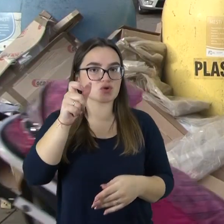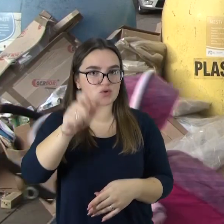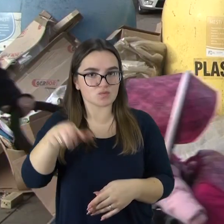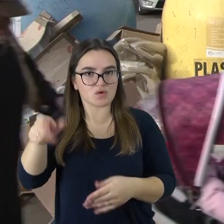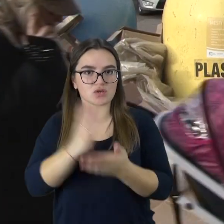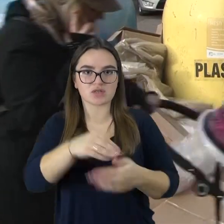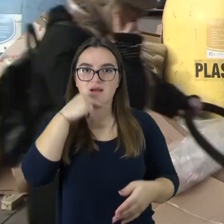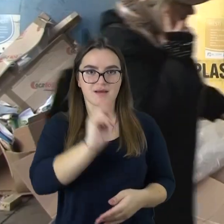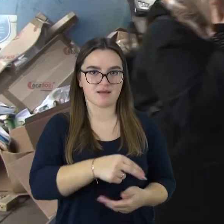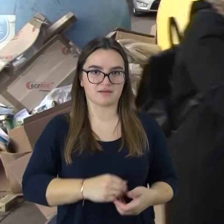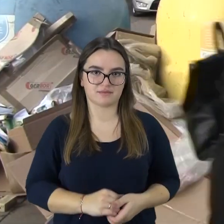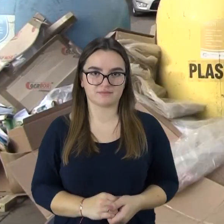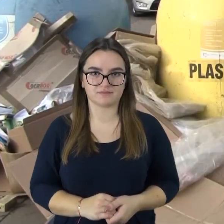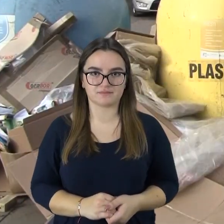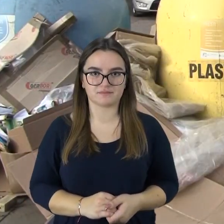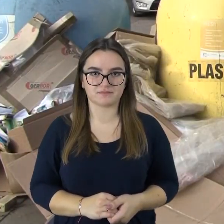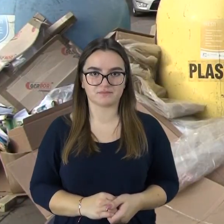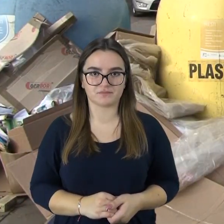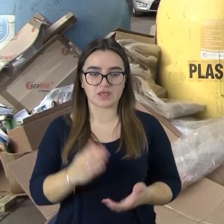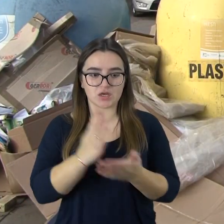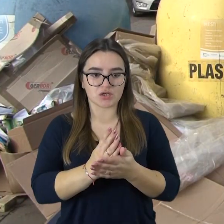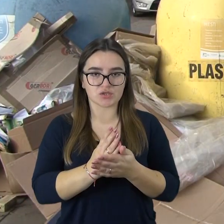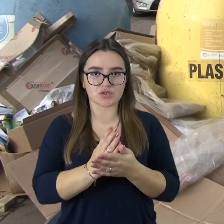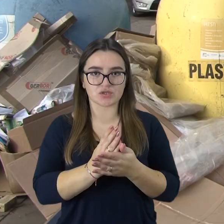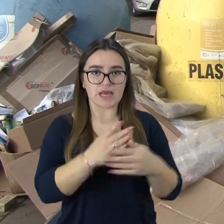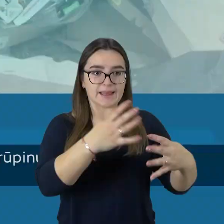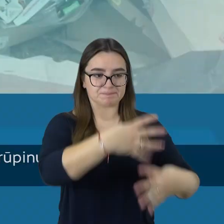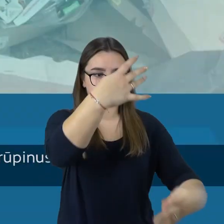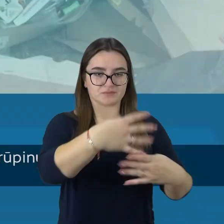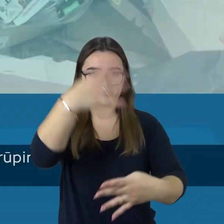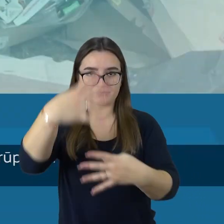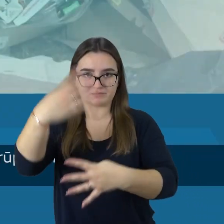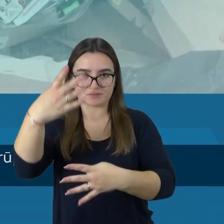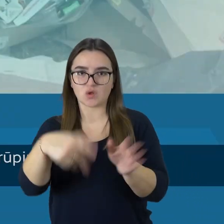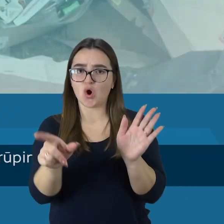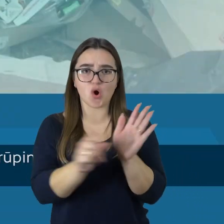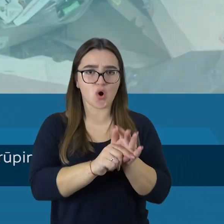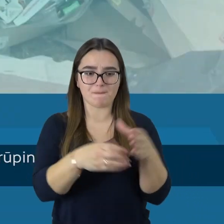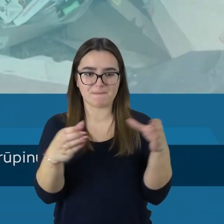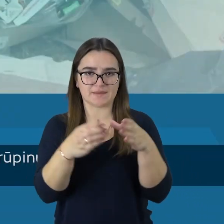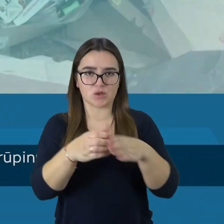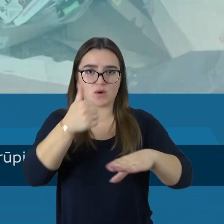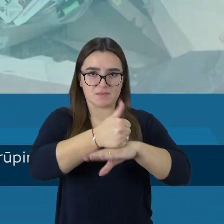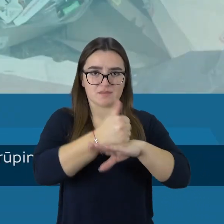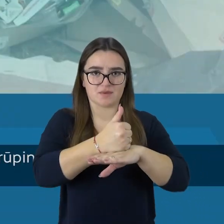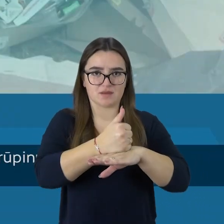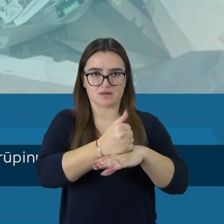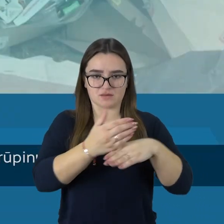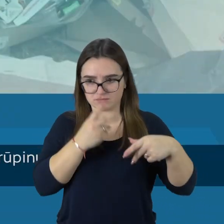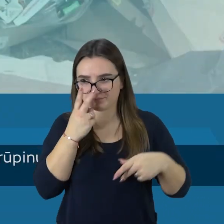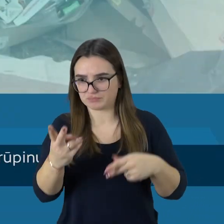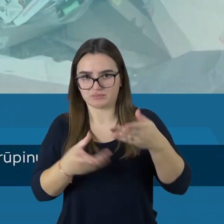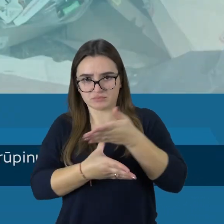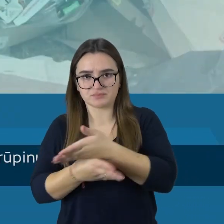šiuos gyventojus tenkina šiukšlyno vaizdas. Tų namų, kur nesu šiukšlynes, turėtų bendrijų pirmininkai ten sureguoti.